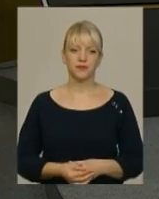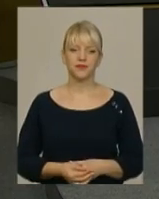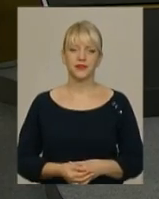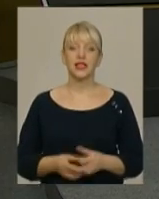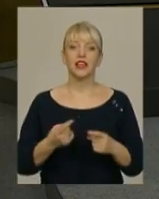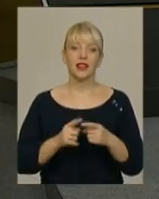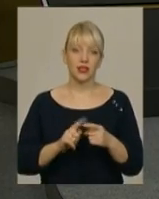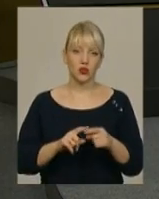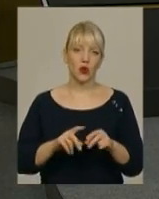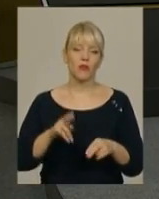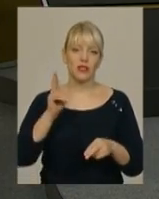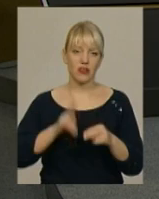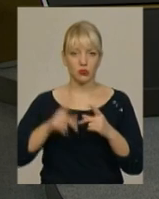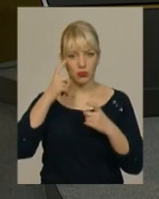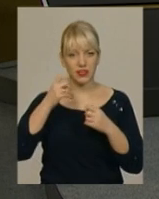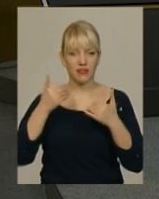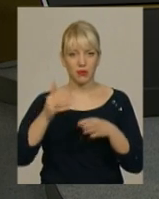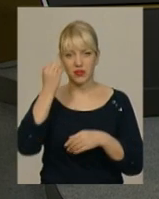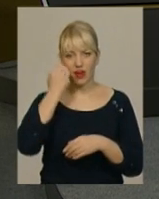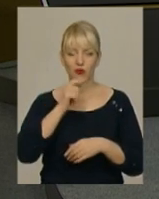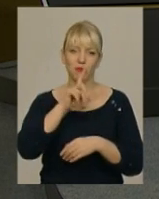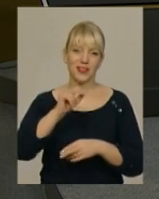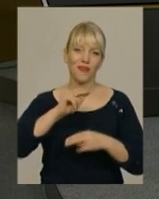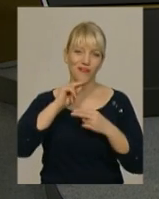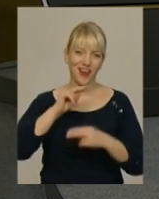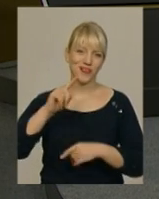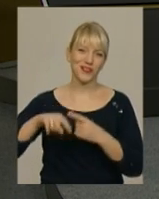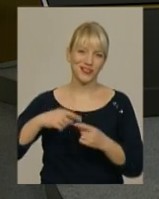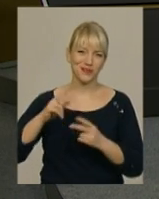На цьому ми завершуємо інформаційний випуск. Дякуємо вам за увагу.